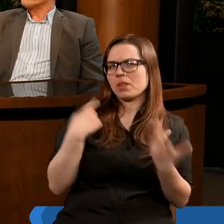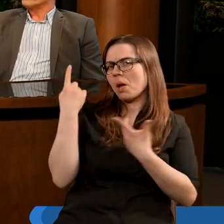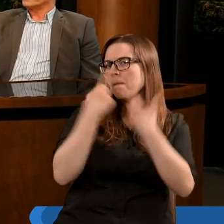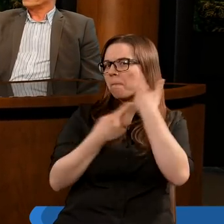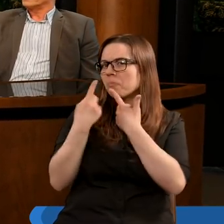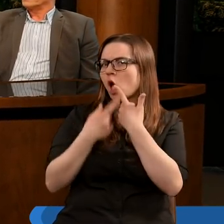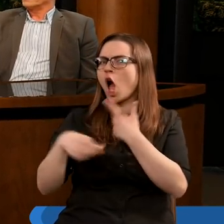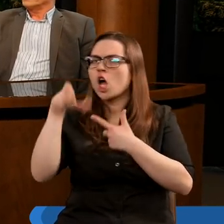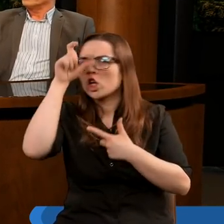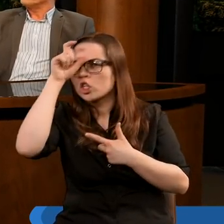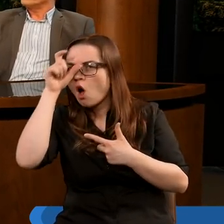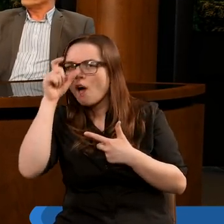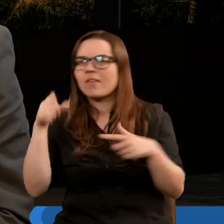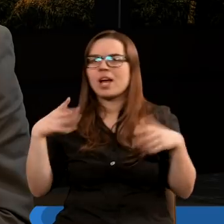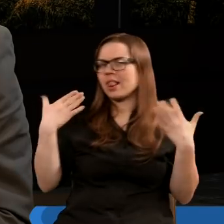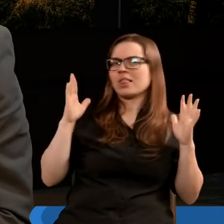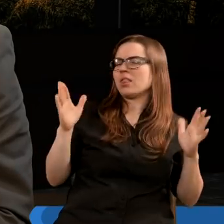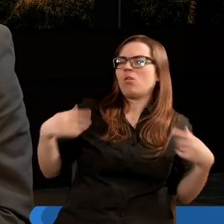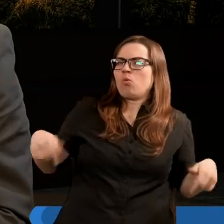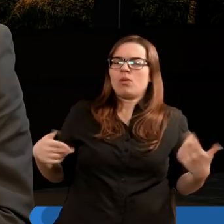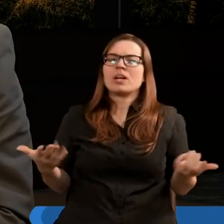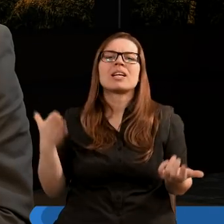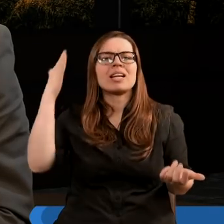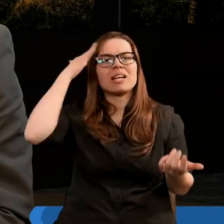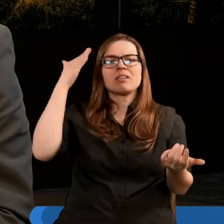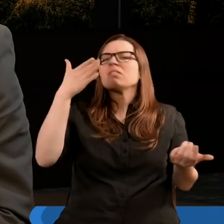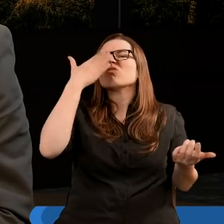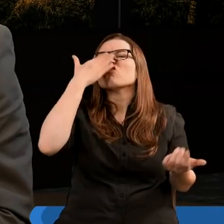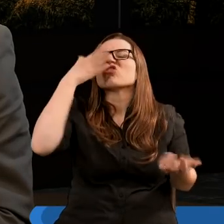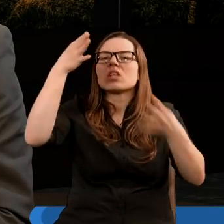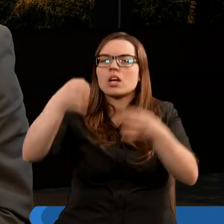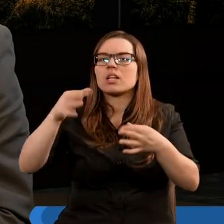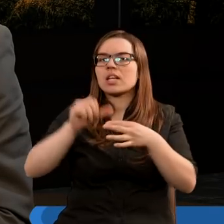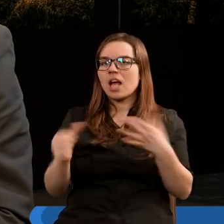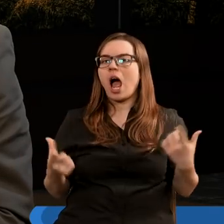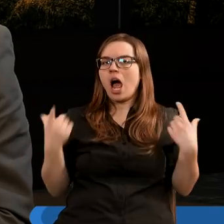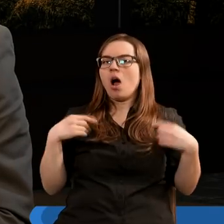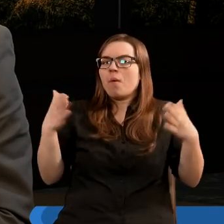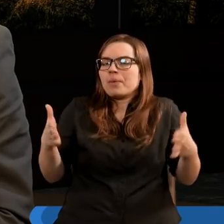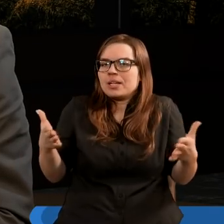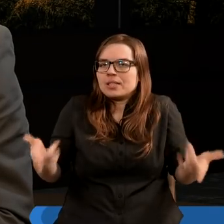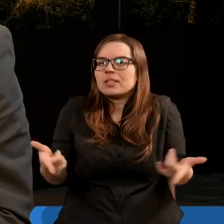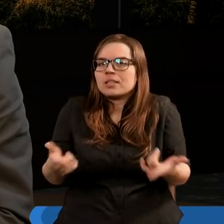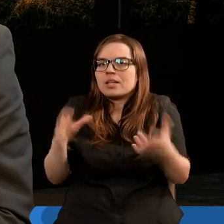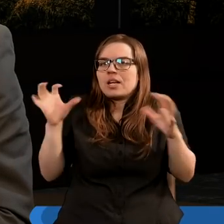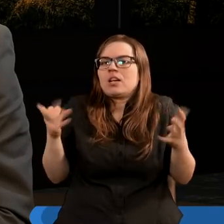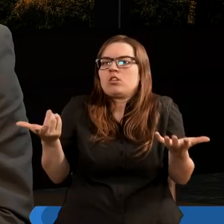jeżeli człowiek nie będzie znał, kto to jest, ta bestia,